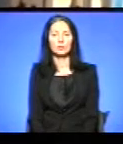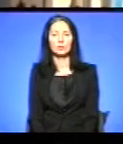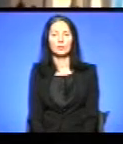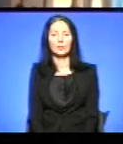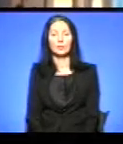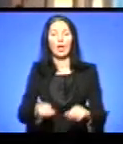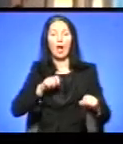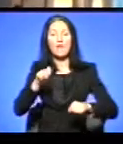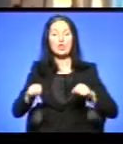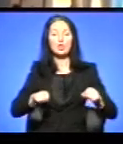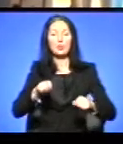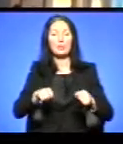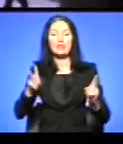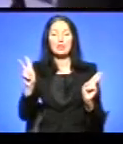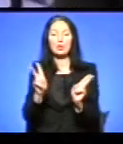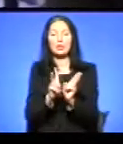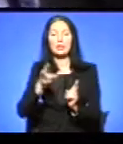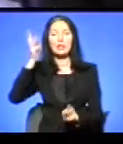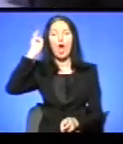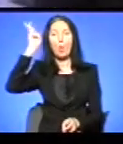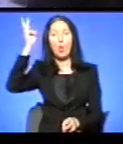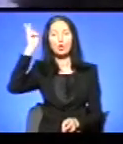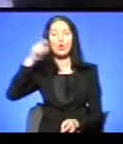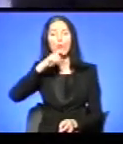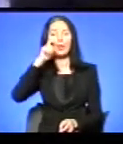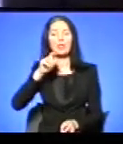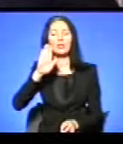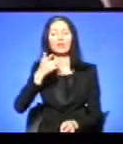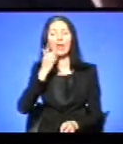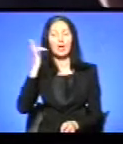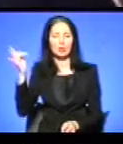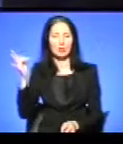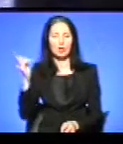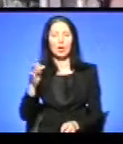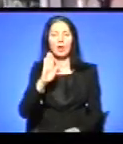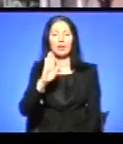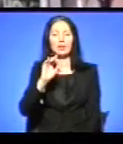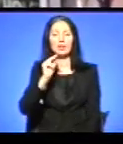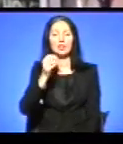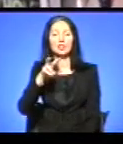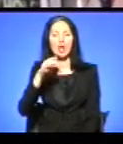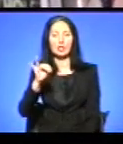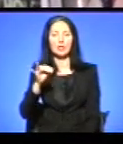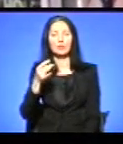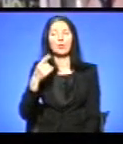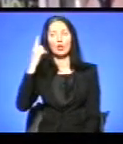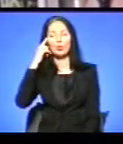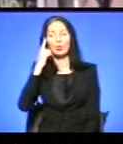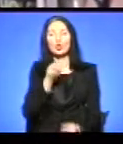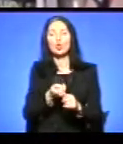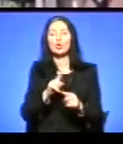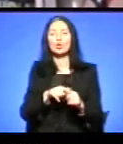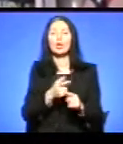Велосипедисти зустрілися із послом України в Сполучених Штатах Америки Валерієм Чалим. Думаю, що це дуже символічно, тому що